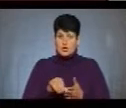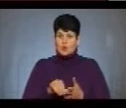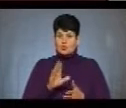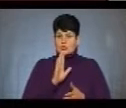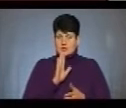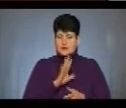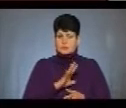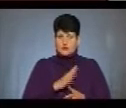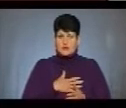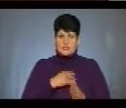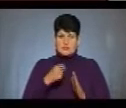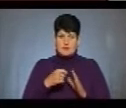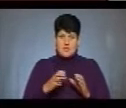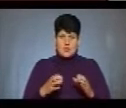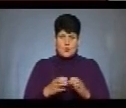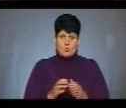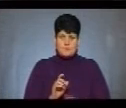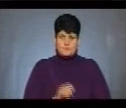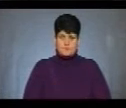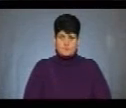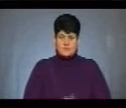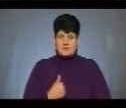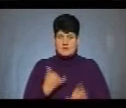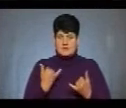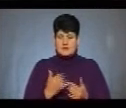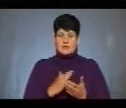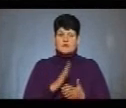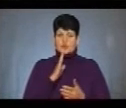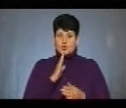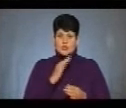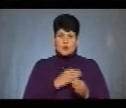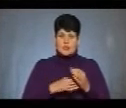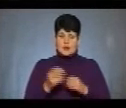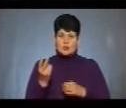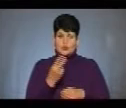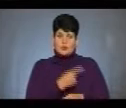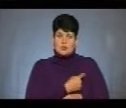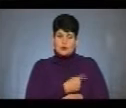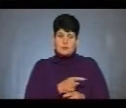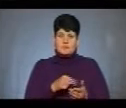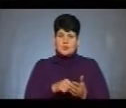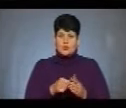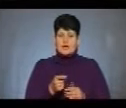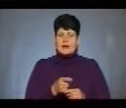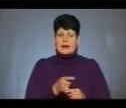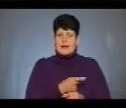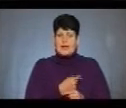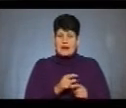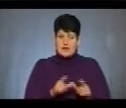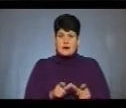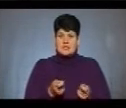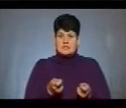побувала наша знімальна група. Ми знаходимося у жіночій консультації Другої Тернопільської міської лікарні. За словами